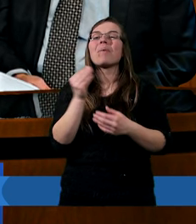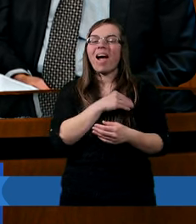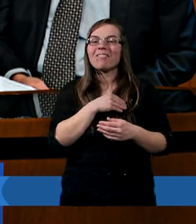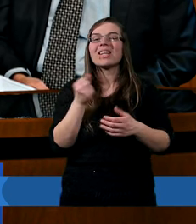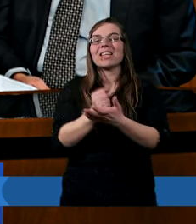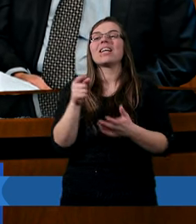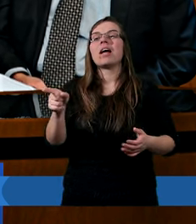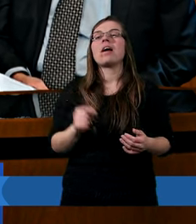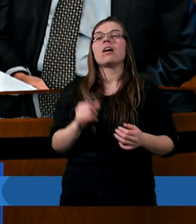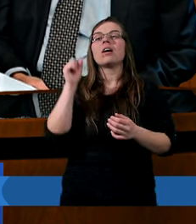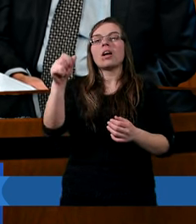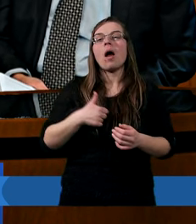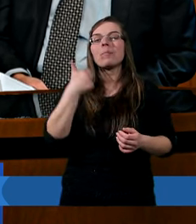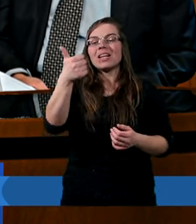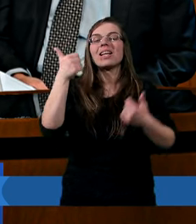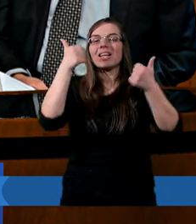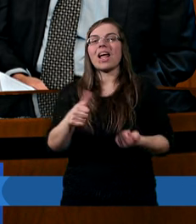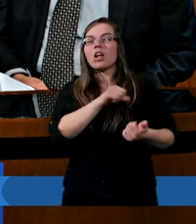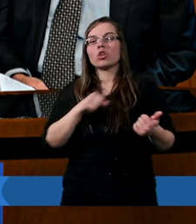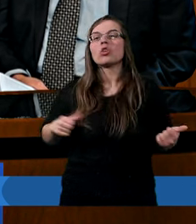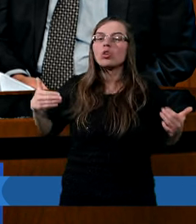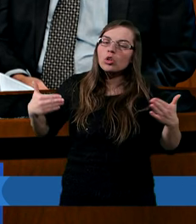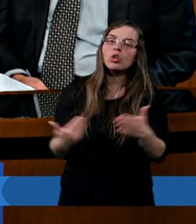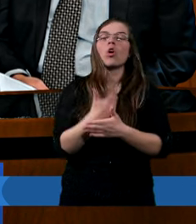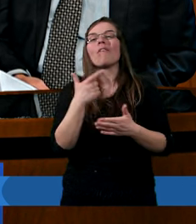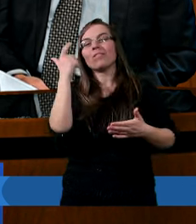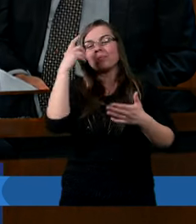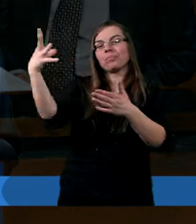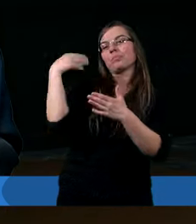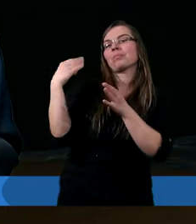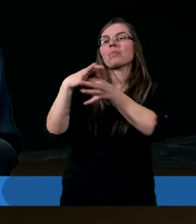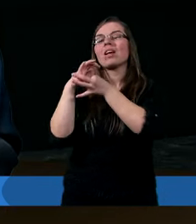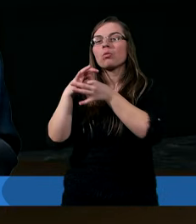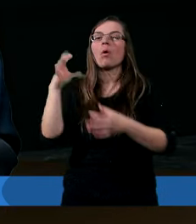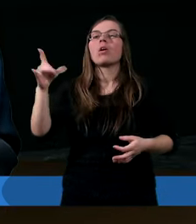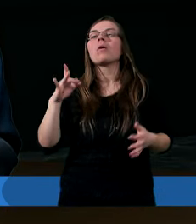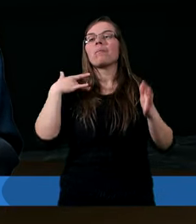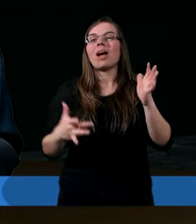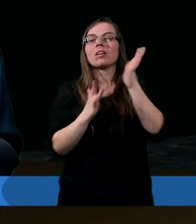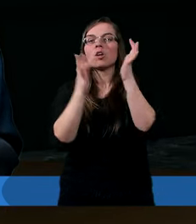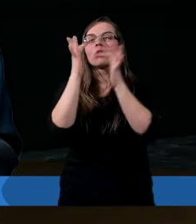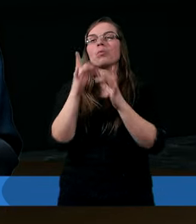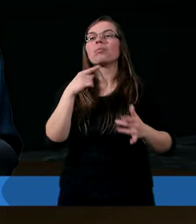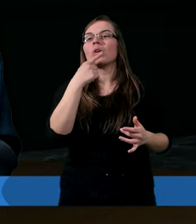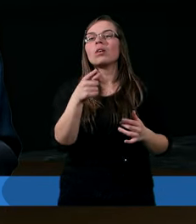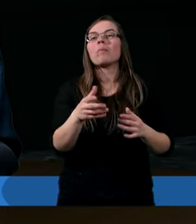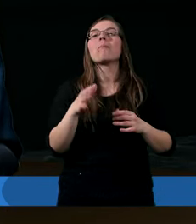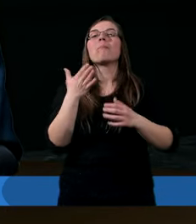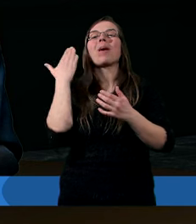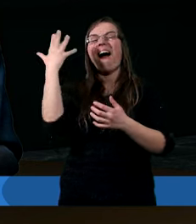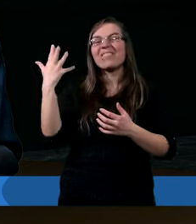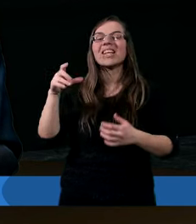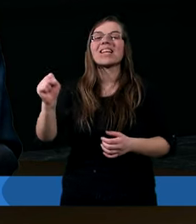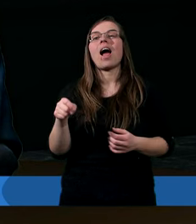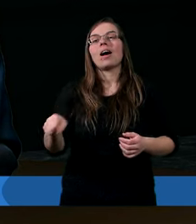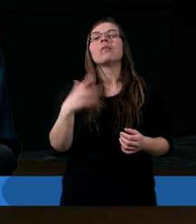oznacza tylko jedno, aby stać się znowu równym z Nim. Ale też i oczywiście Pan Jezus powiedział, że odchodzi po to, aby nam